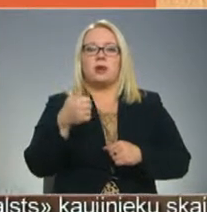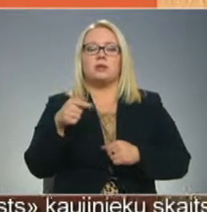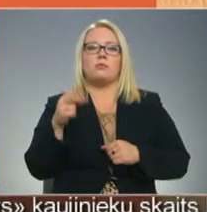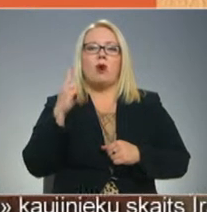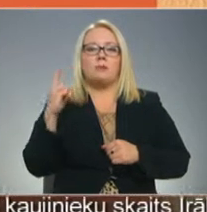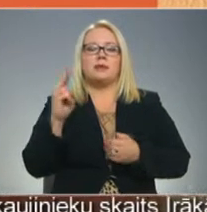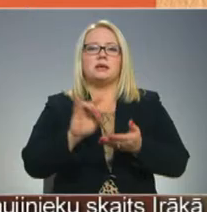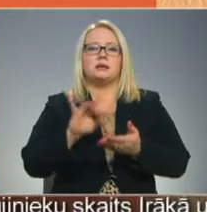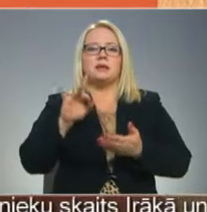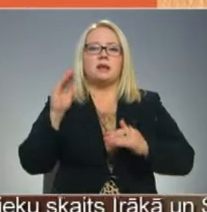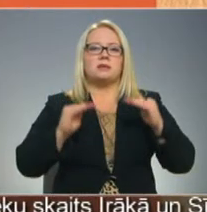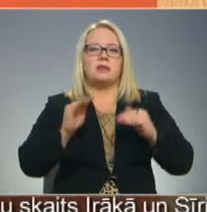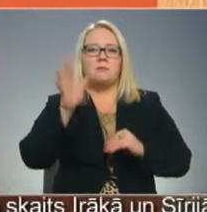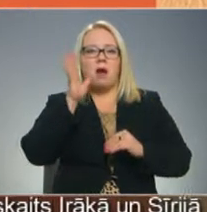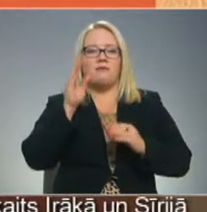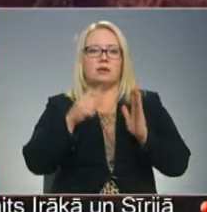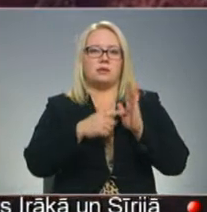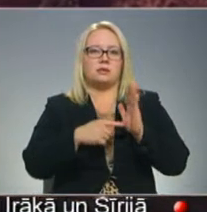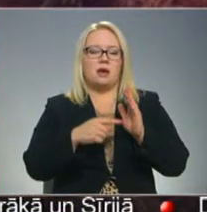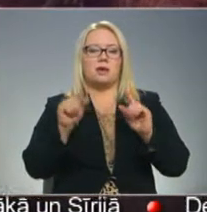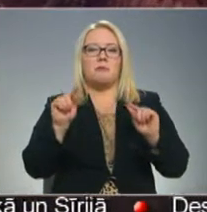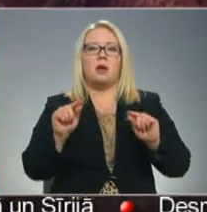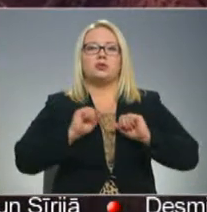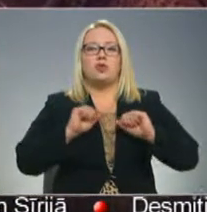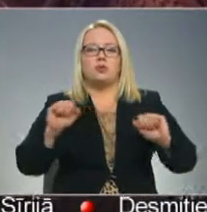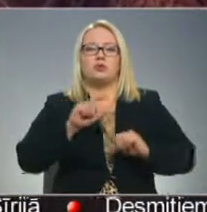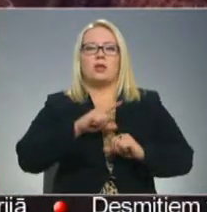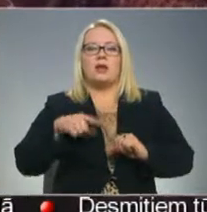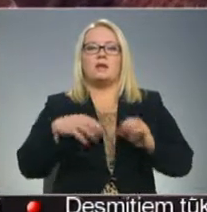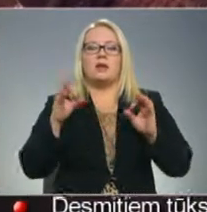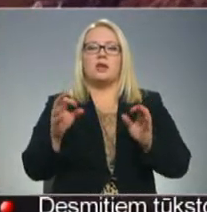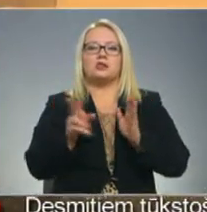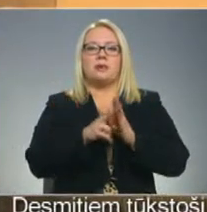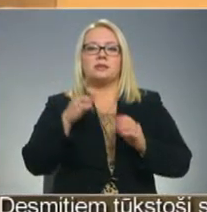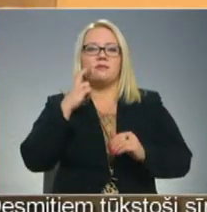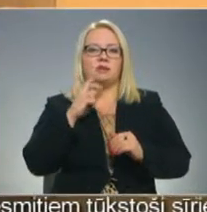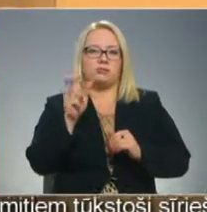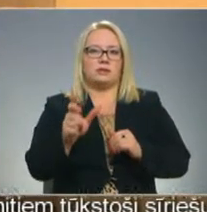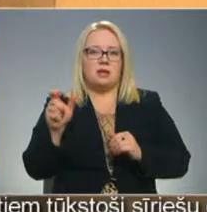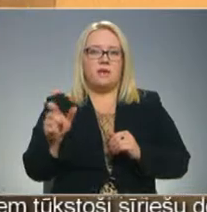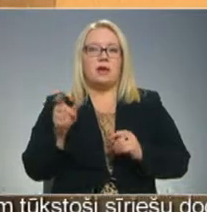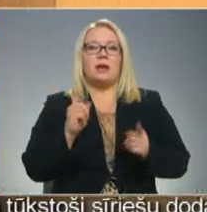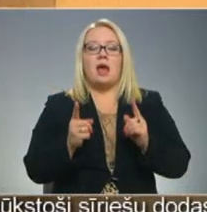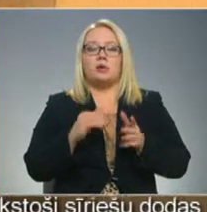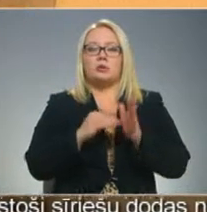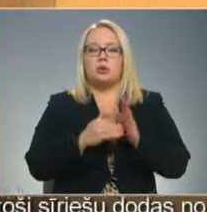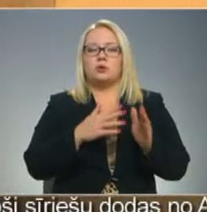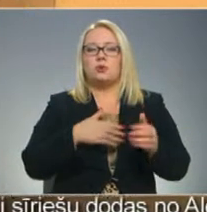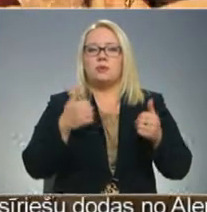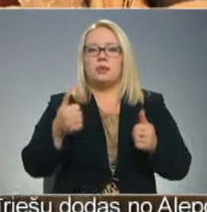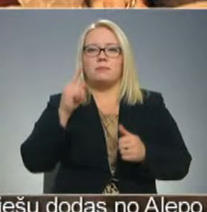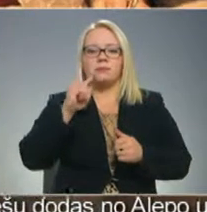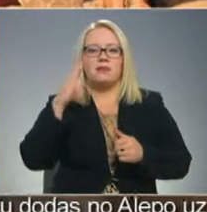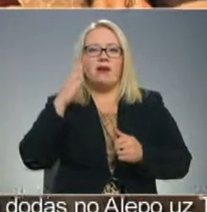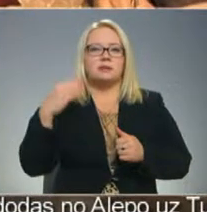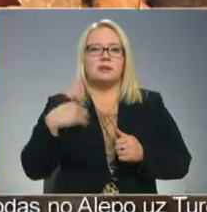pliecina Centrālās statistikas pārvaldes dati. Tātad maz nodrošināt Latvijā ir tieši pensijas vecuma cilvēki. Reālo situāciju ļoti labi zina Ventspils